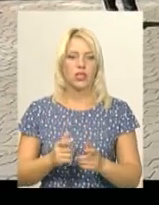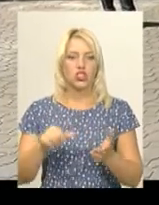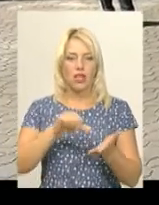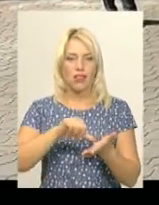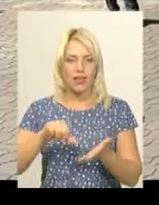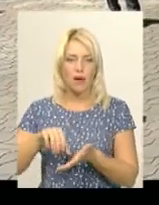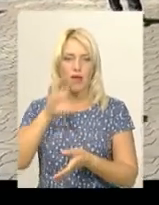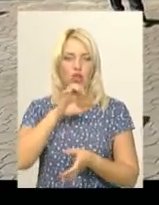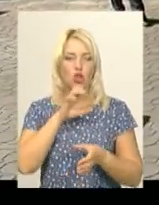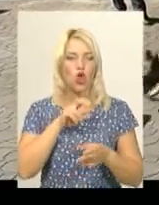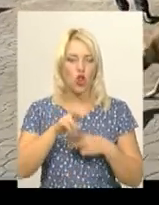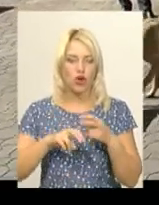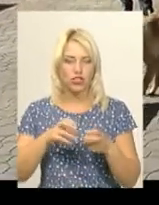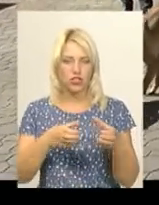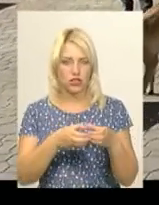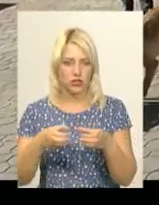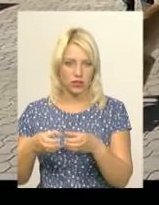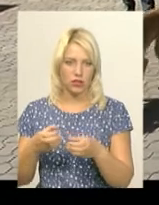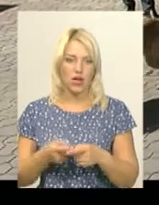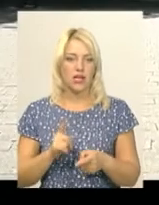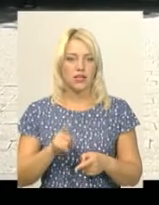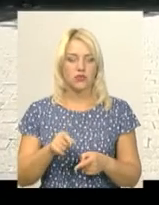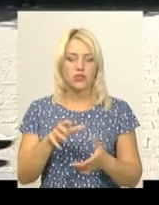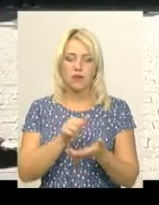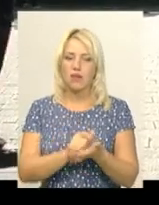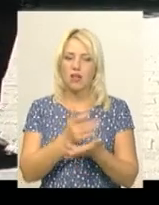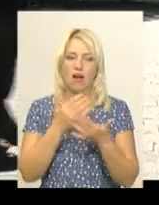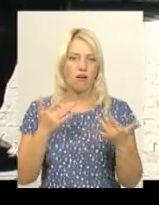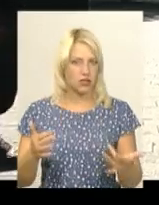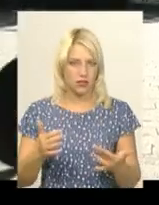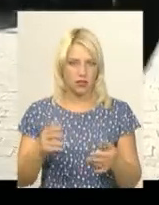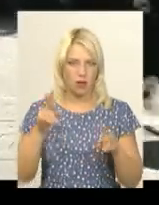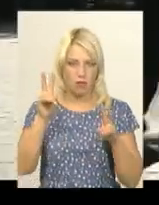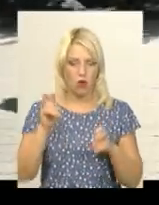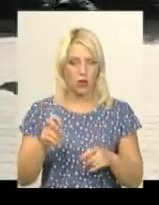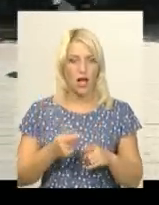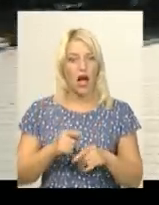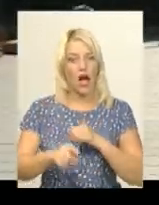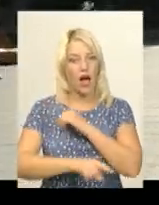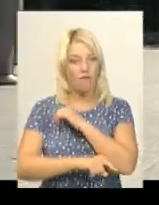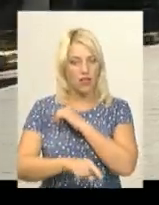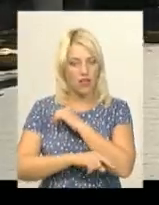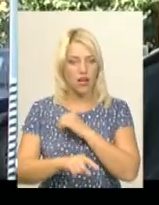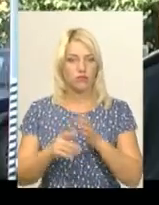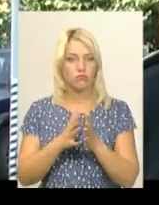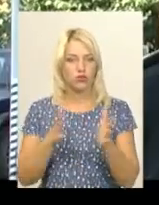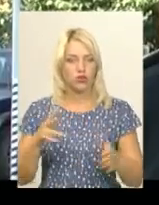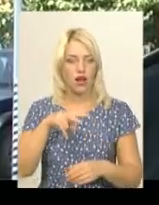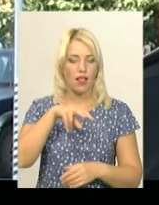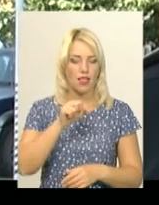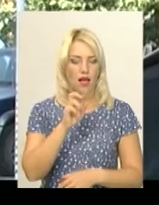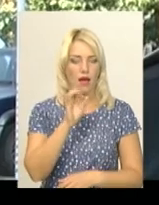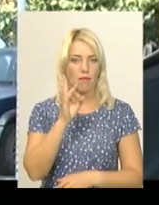команд. На відміну від фінських колег, тут займаються з різними породами. У Фінляндії ж з кінологами працюють переважно лабрадори. Митні